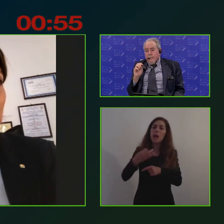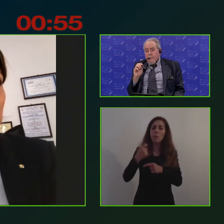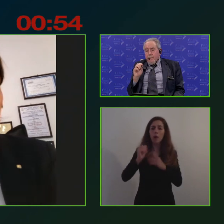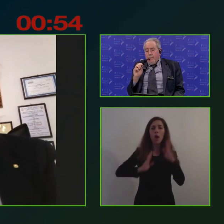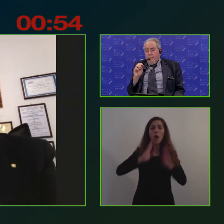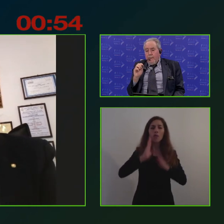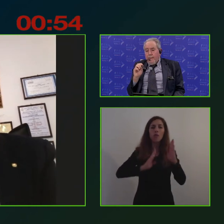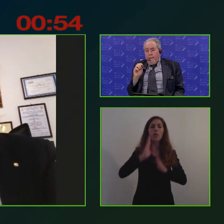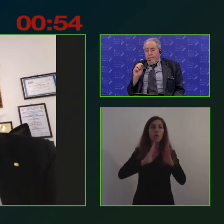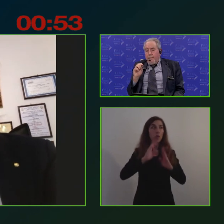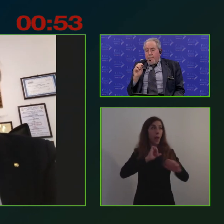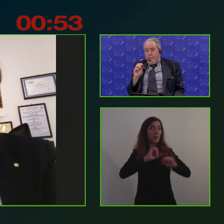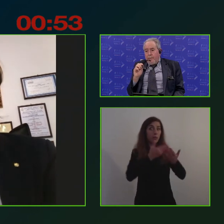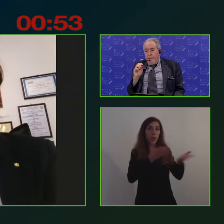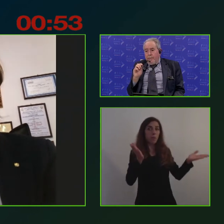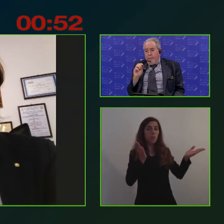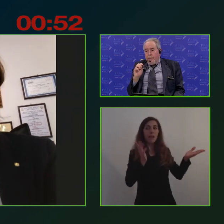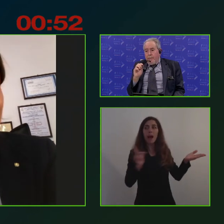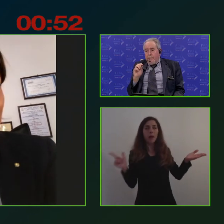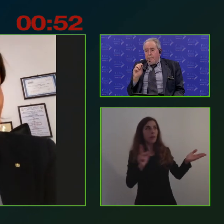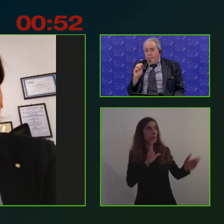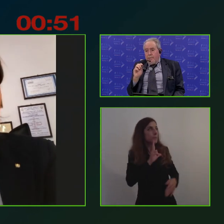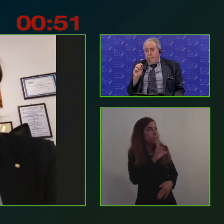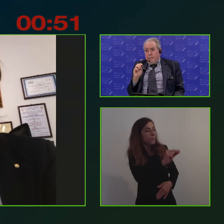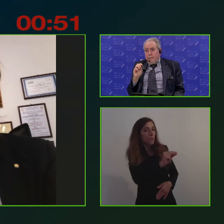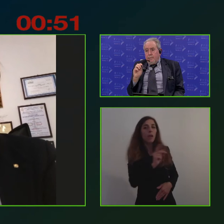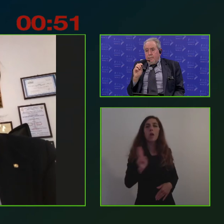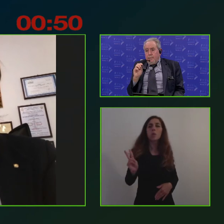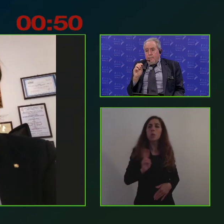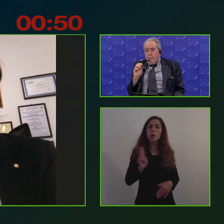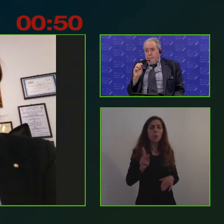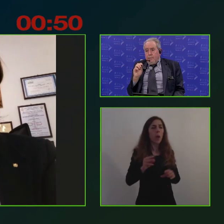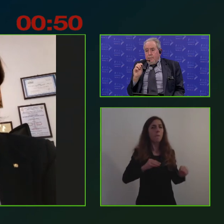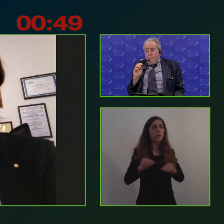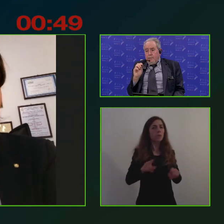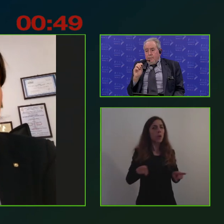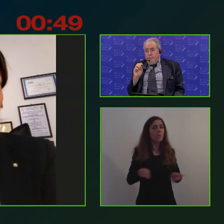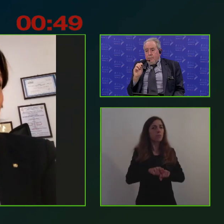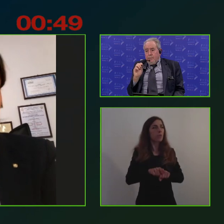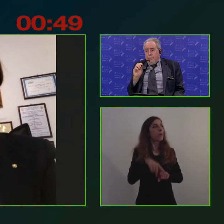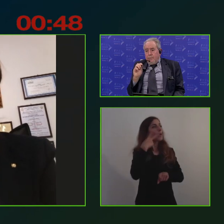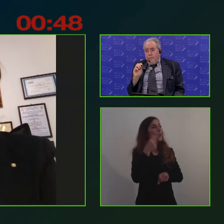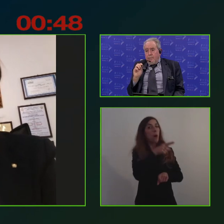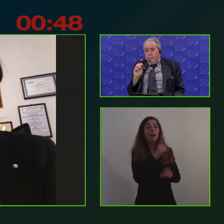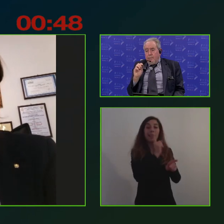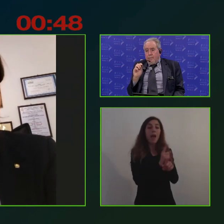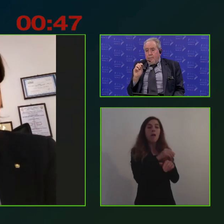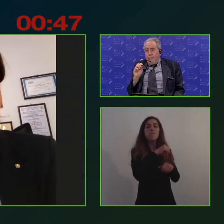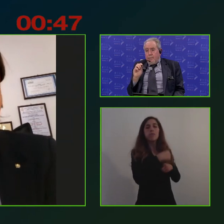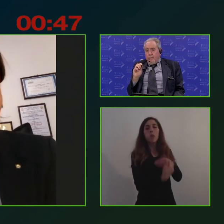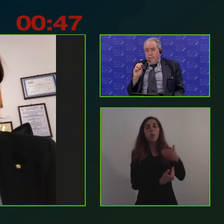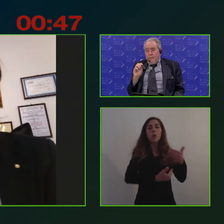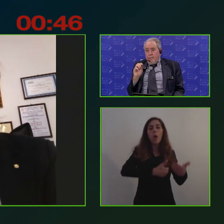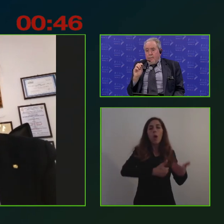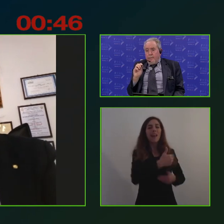amministrazione, ci troviamo in linea sulla questione della burocratizzazione delle